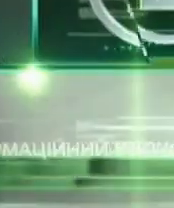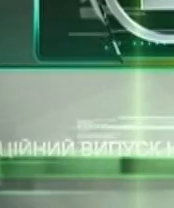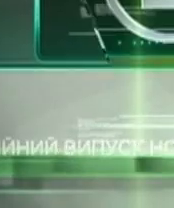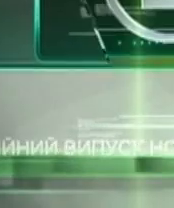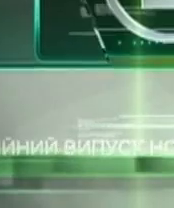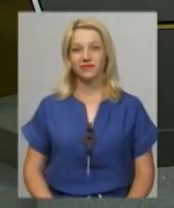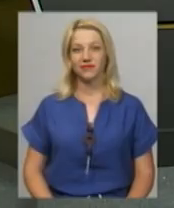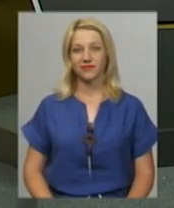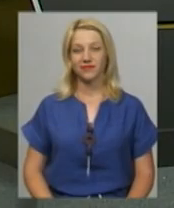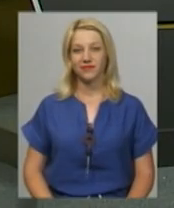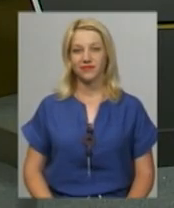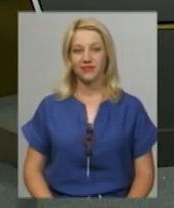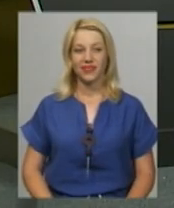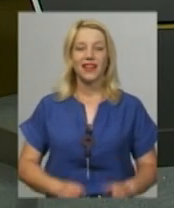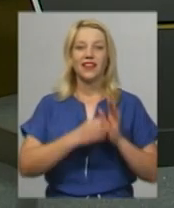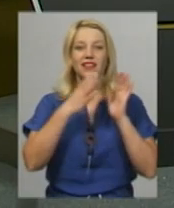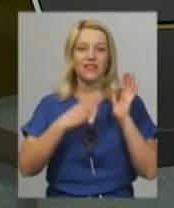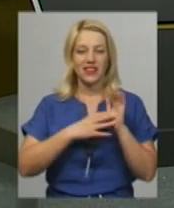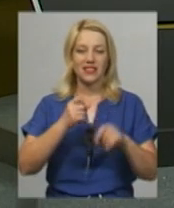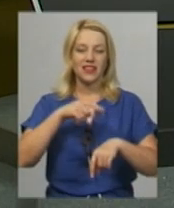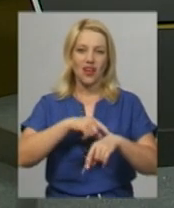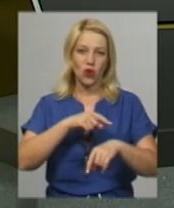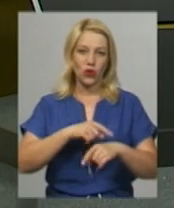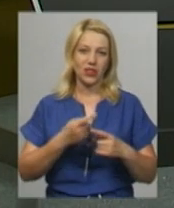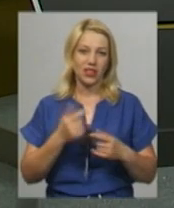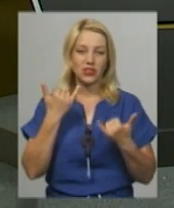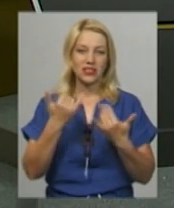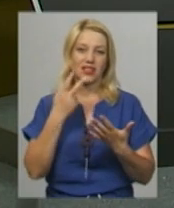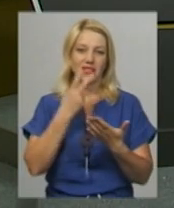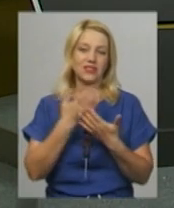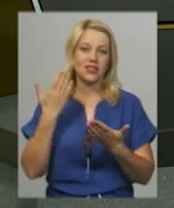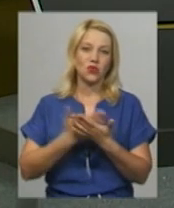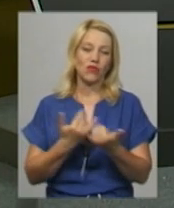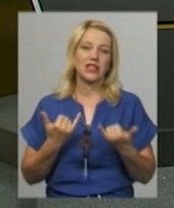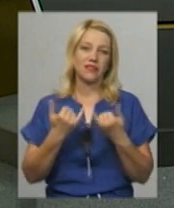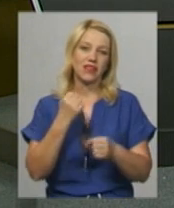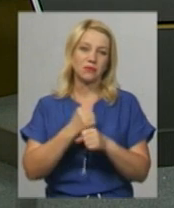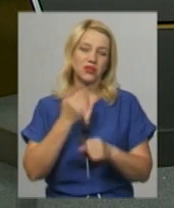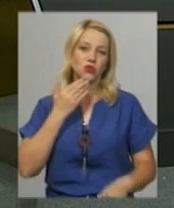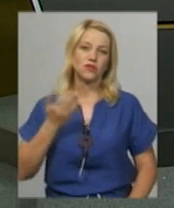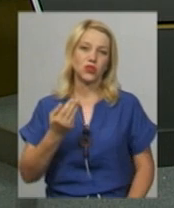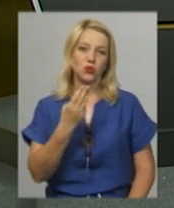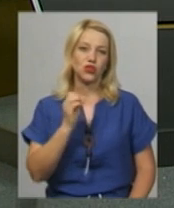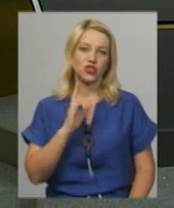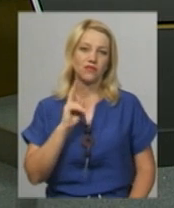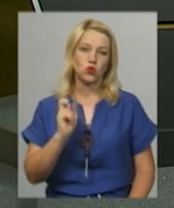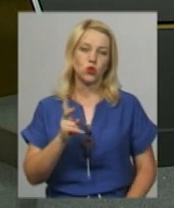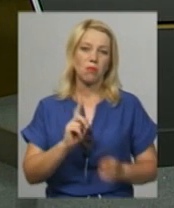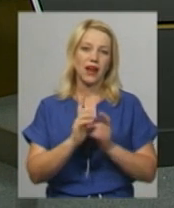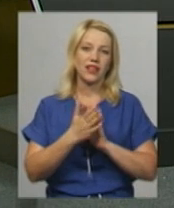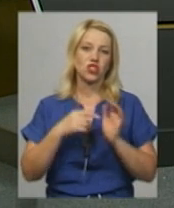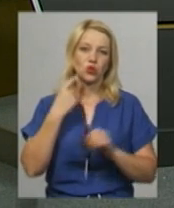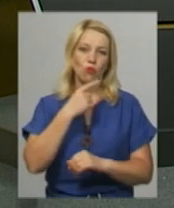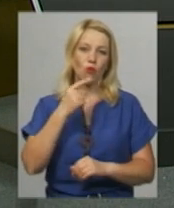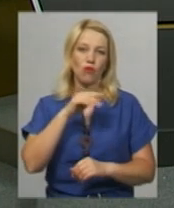Музика 19.00 на годиннику в ефірі новини. У студії для вас працюють ведуча Катерина Шевчук. На жестову мову